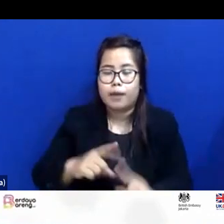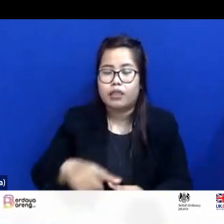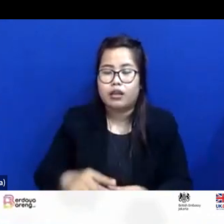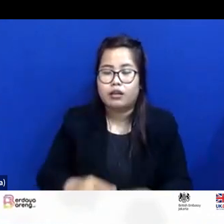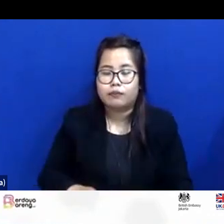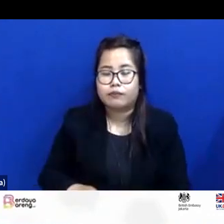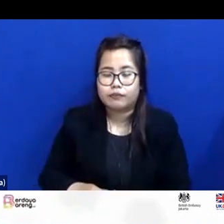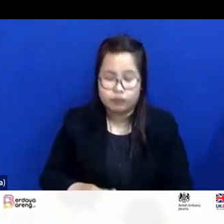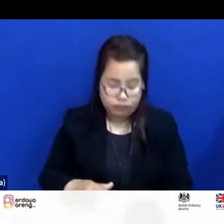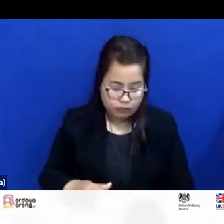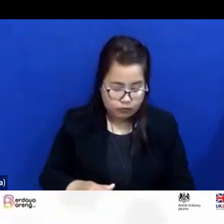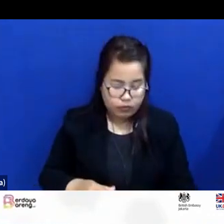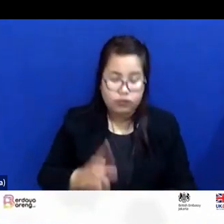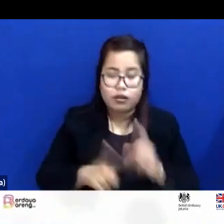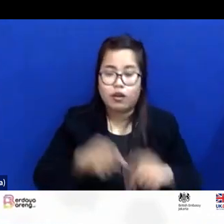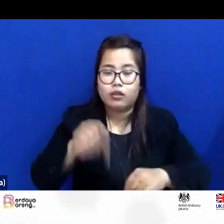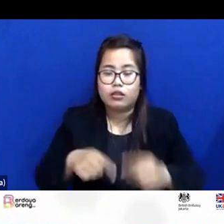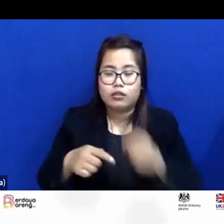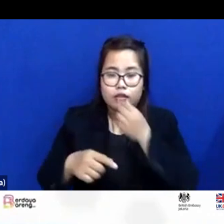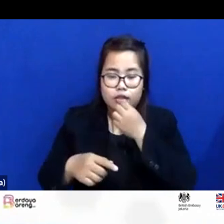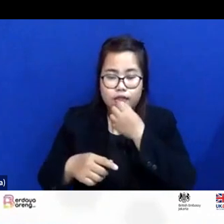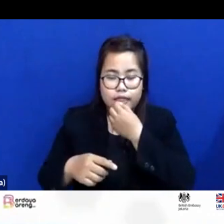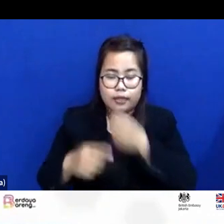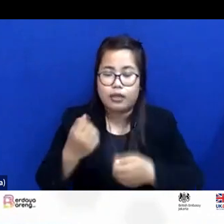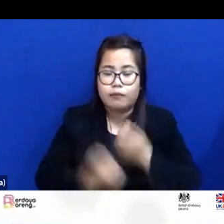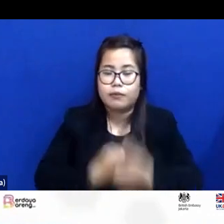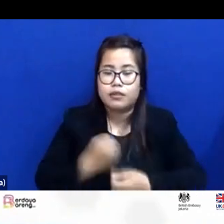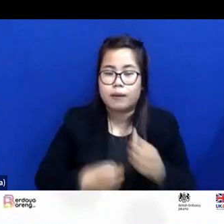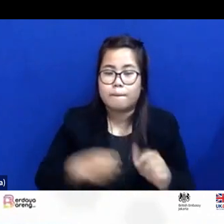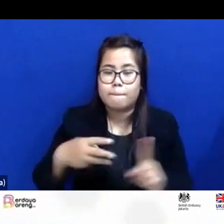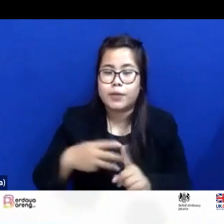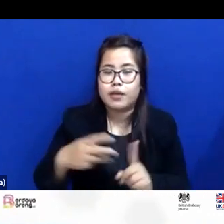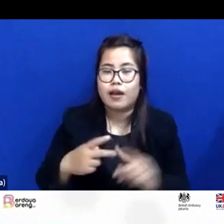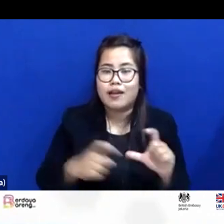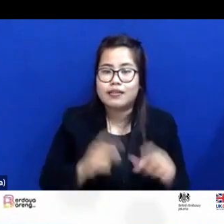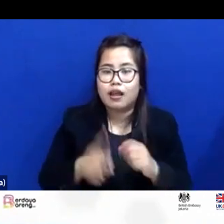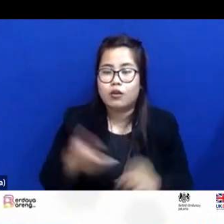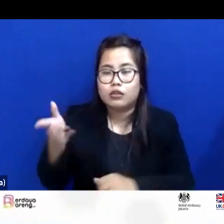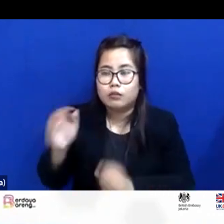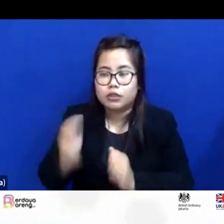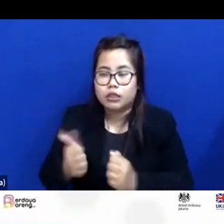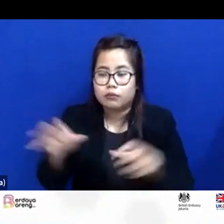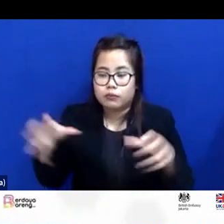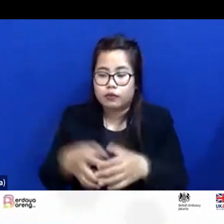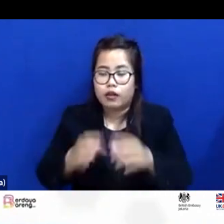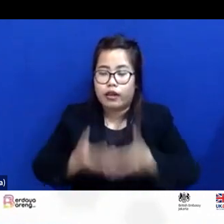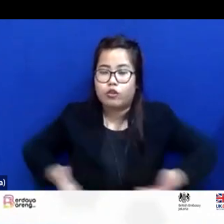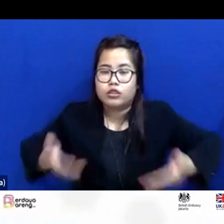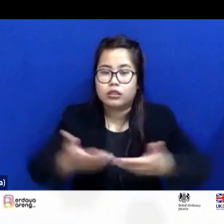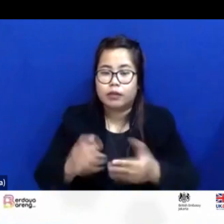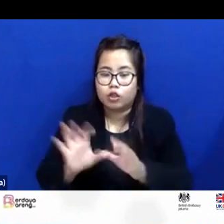ini implementasi dari BHS jadi kalau misalnya dia bisa menjadi ekosistem bisa menjadi luang